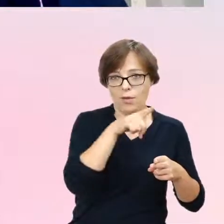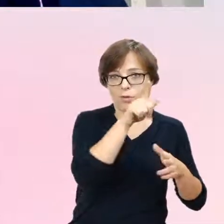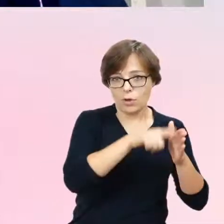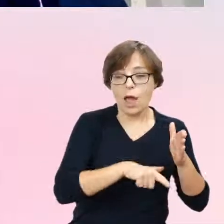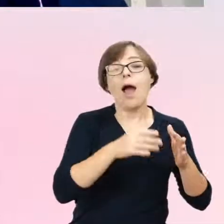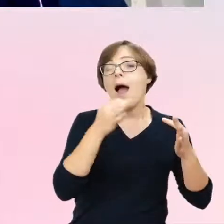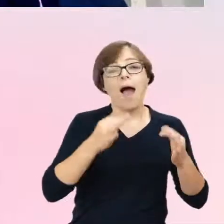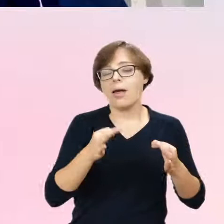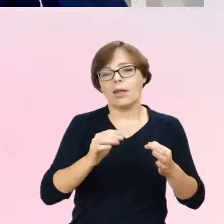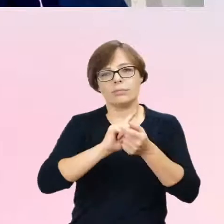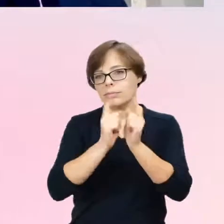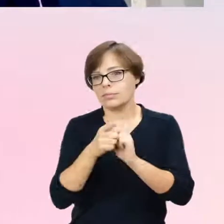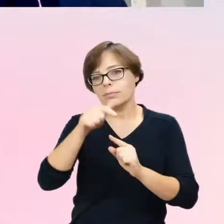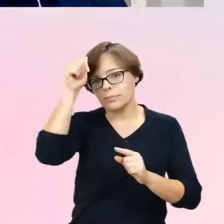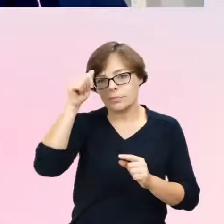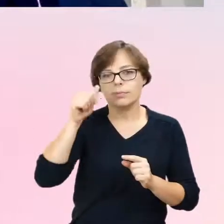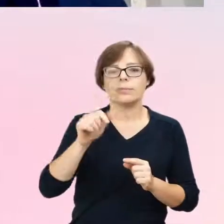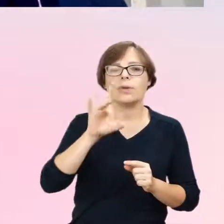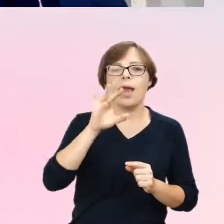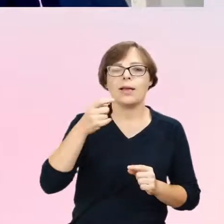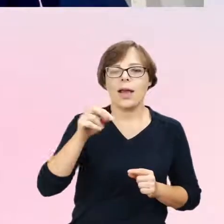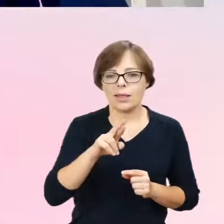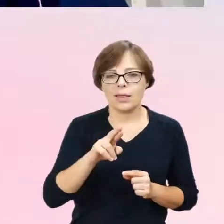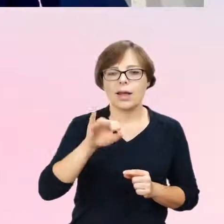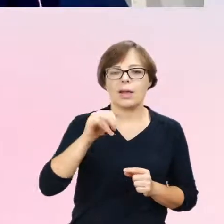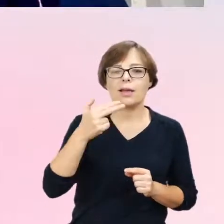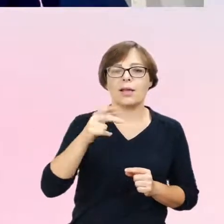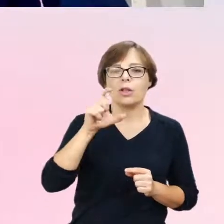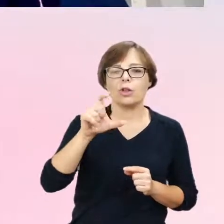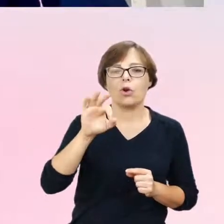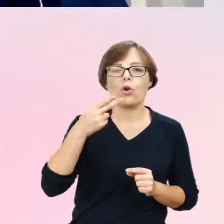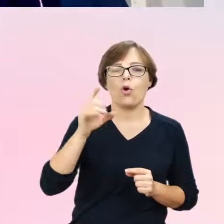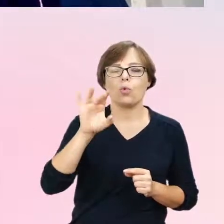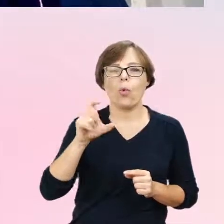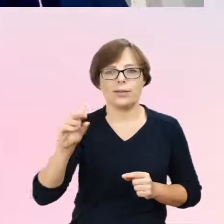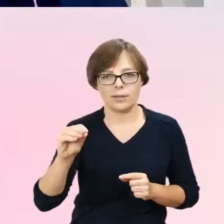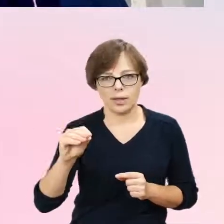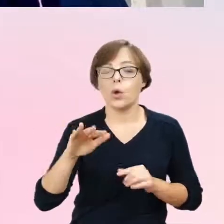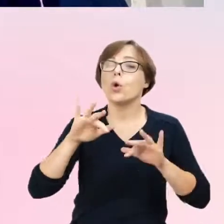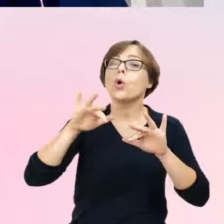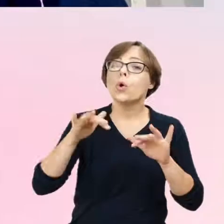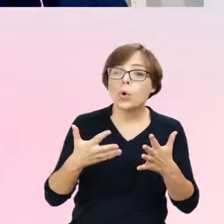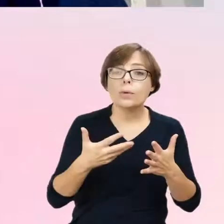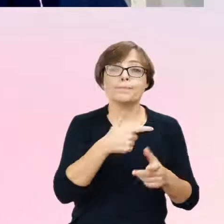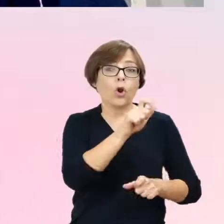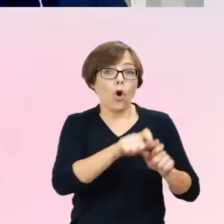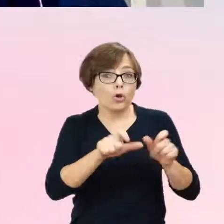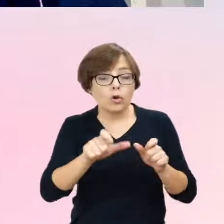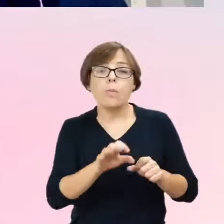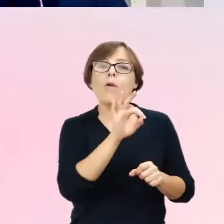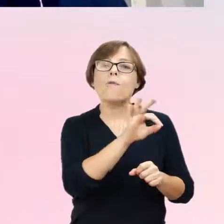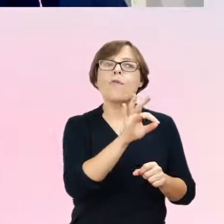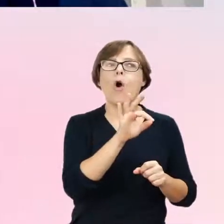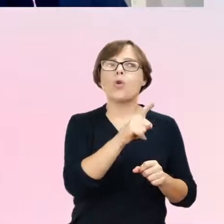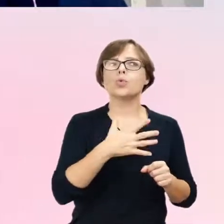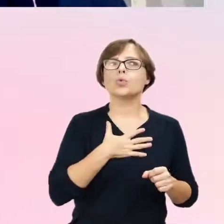kategorię, która się nazywa Gender Incongruence. I to jest taka kategoria, która odnosi się do opisu osób, których przeżywanie płci różni